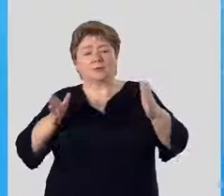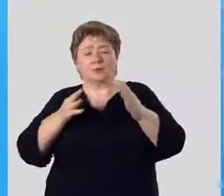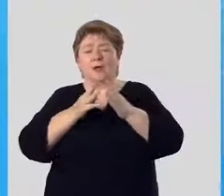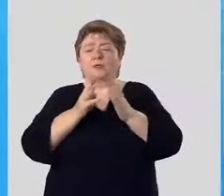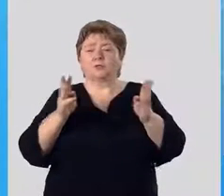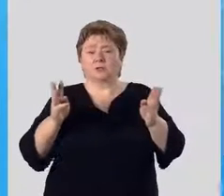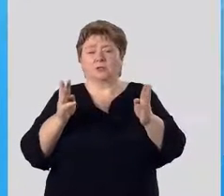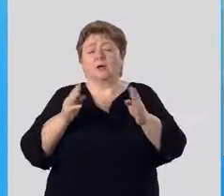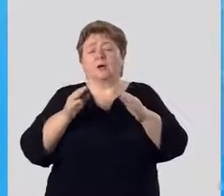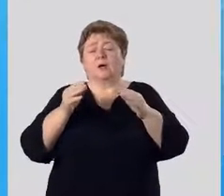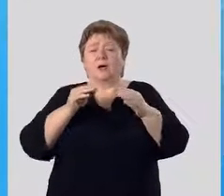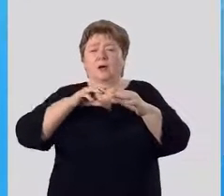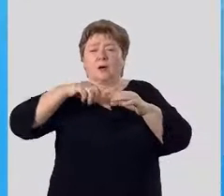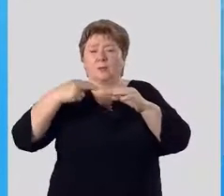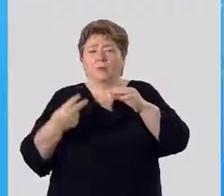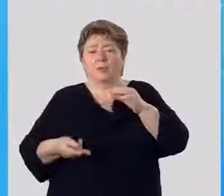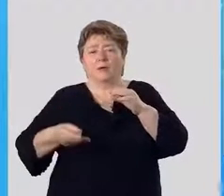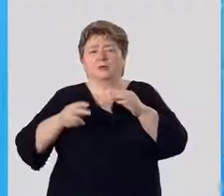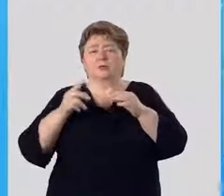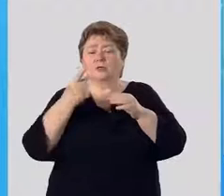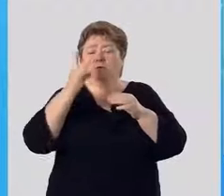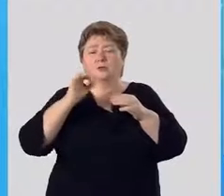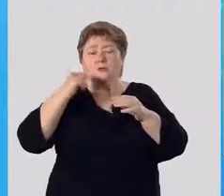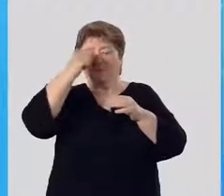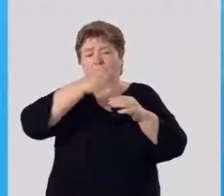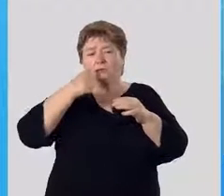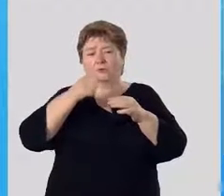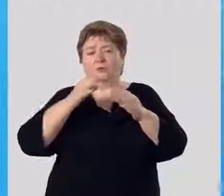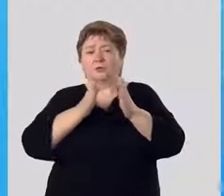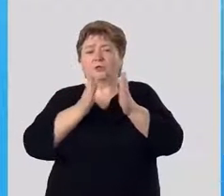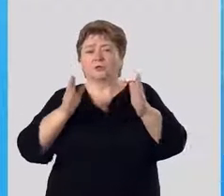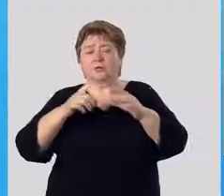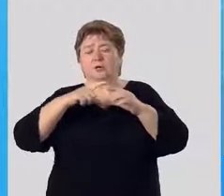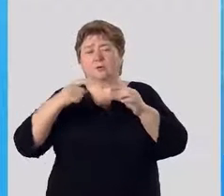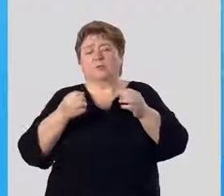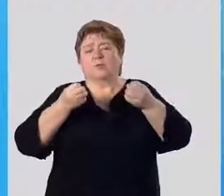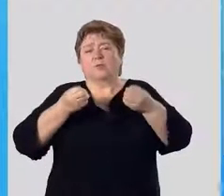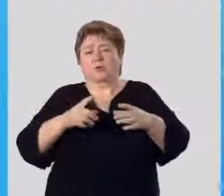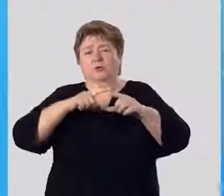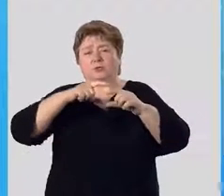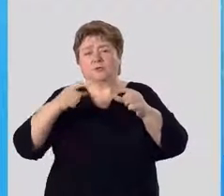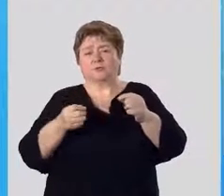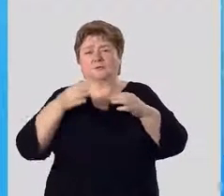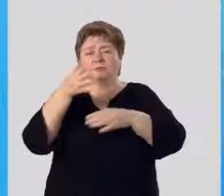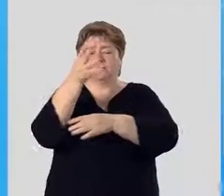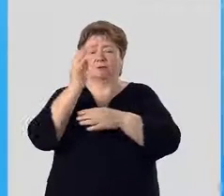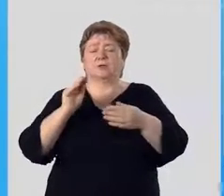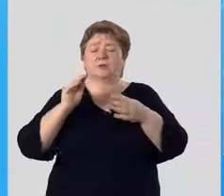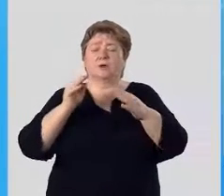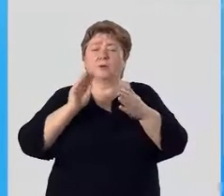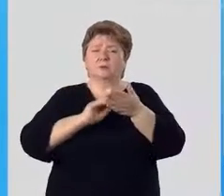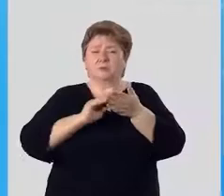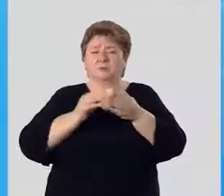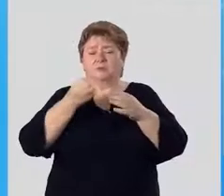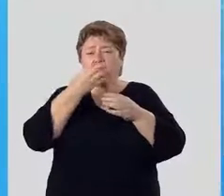ширины, обычно опадающие раз в год. Широколиственные или просто лиственные деревья обычно